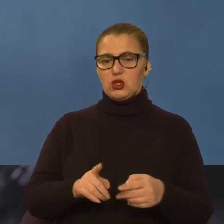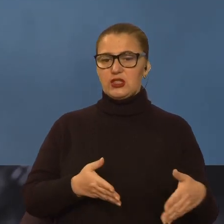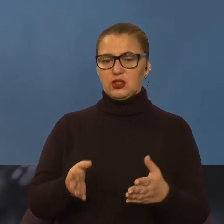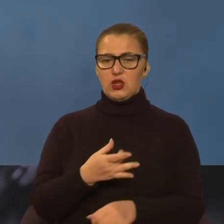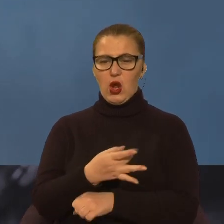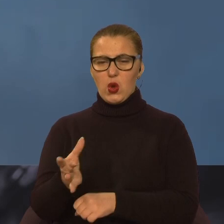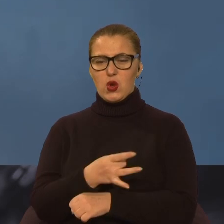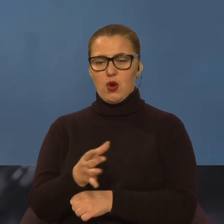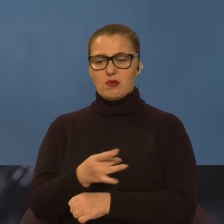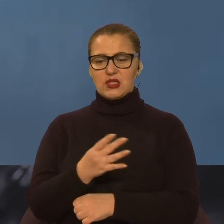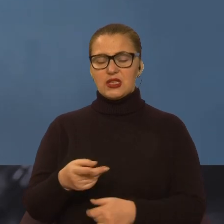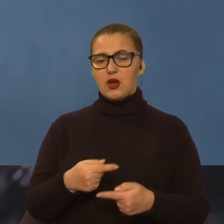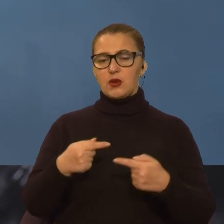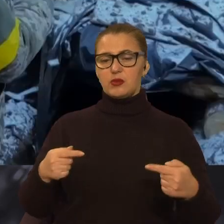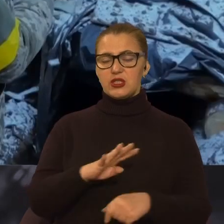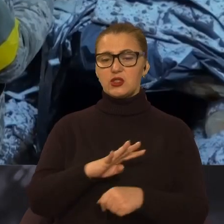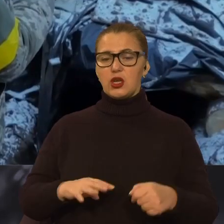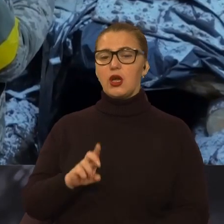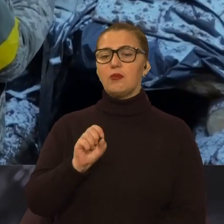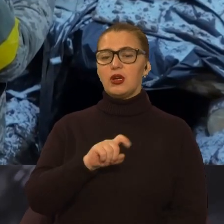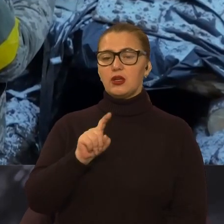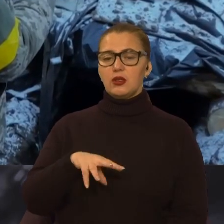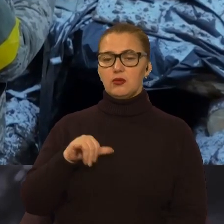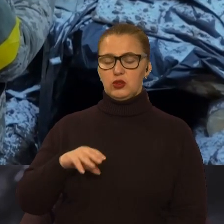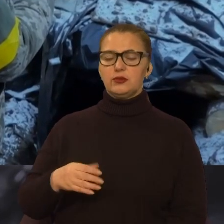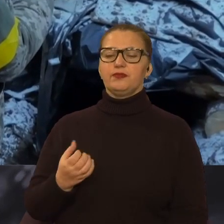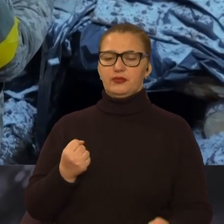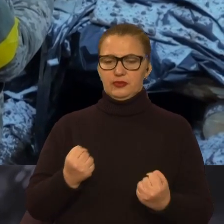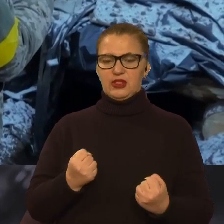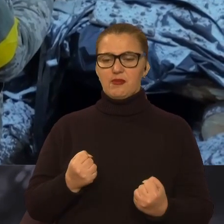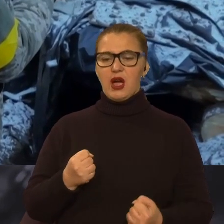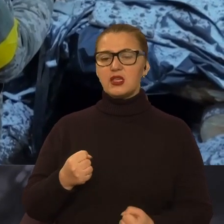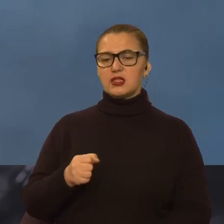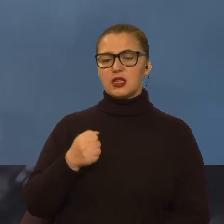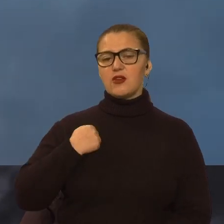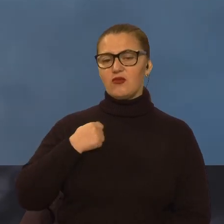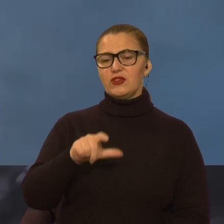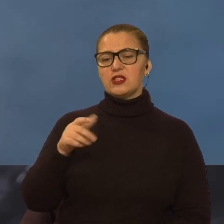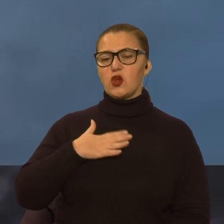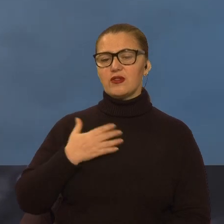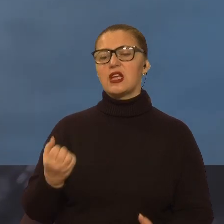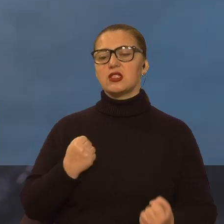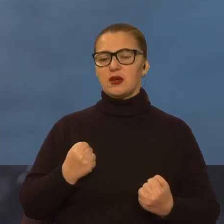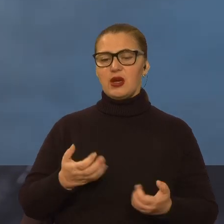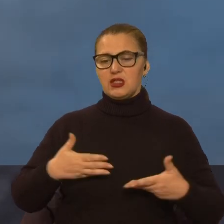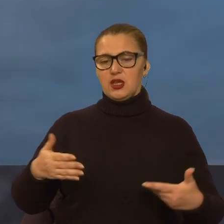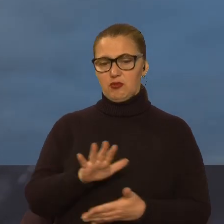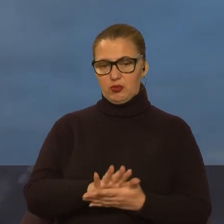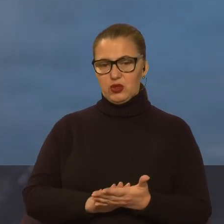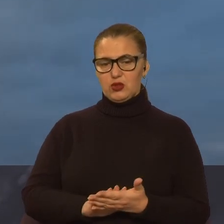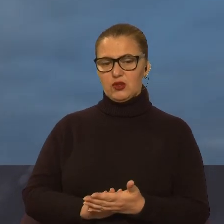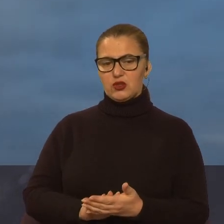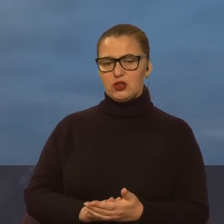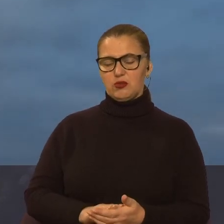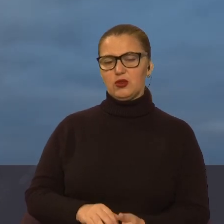засобами артилерії. Але Бахмут тримається, наша піхота тримається, і ми продовжуємо стримувати противника,